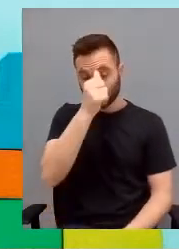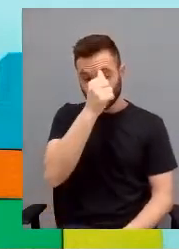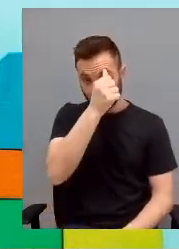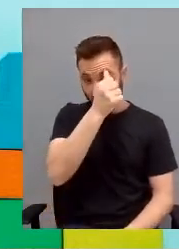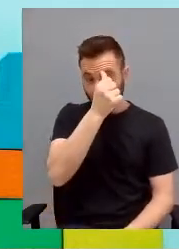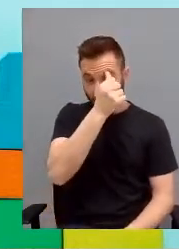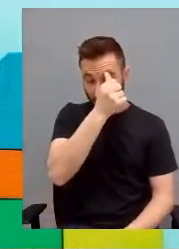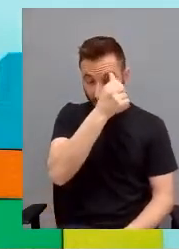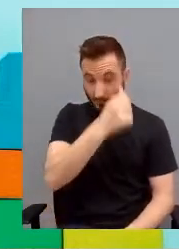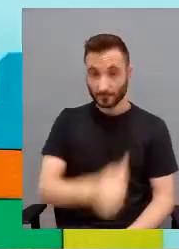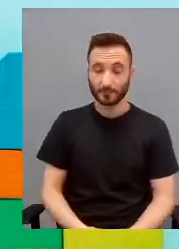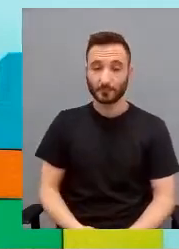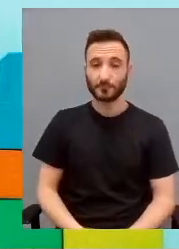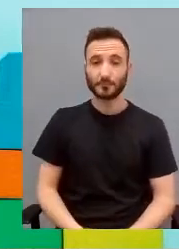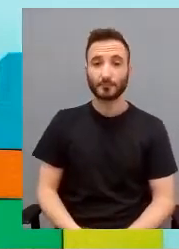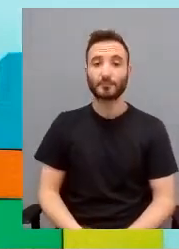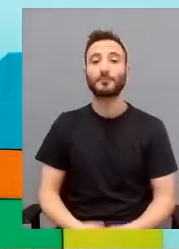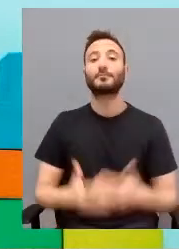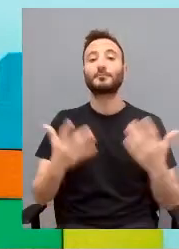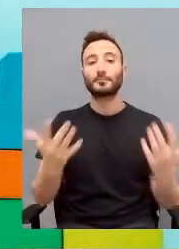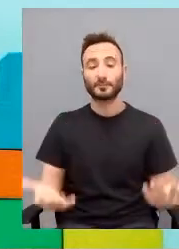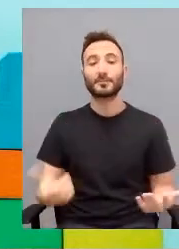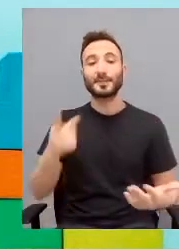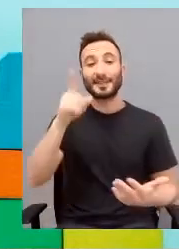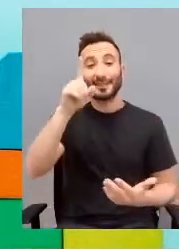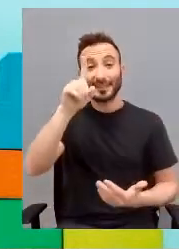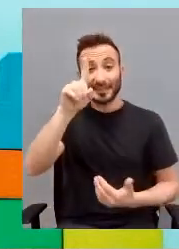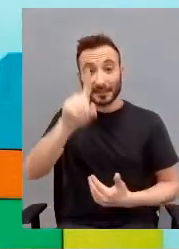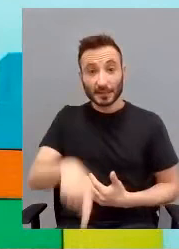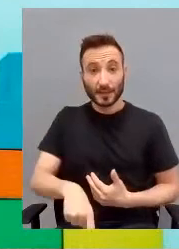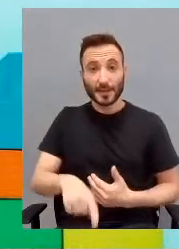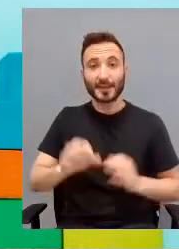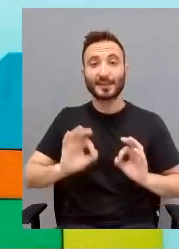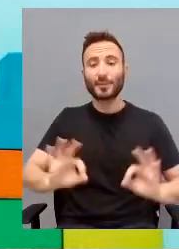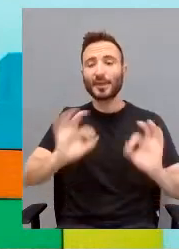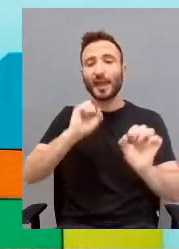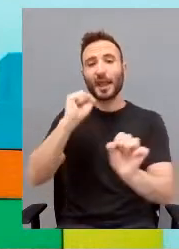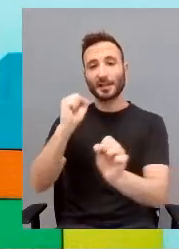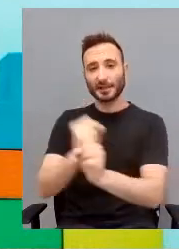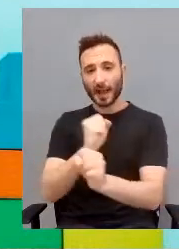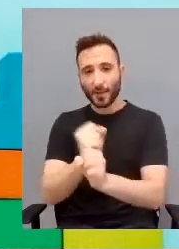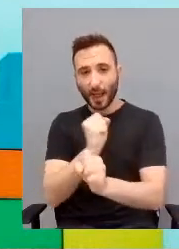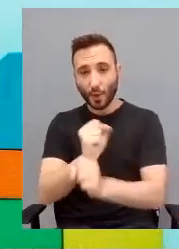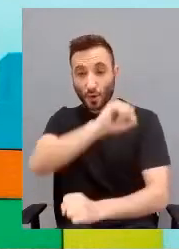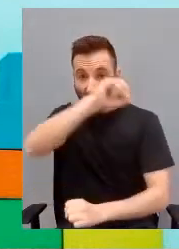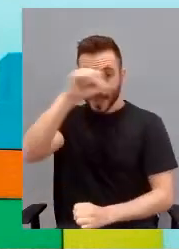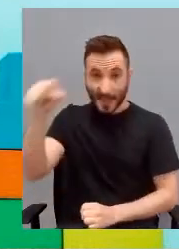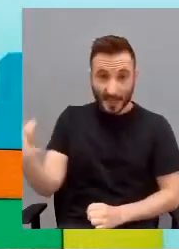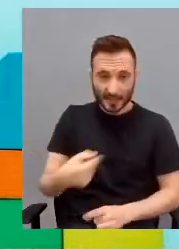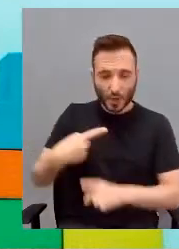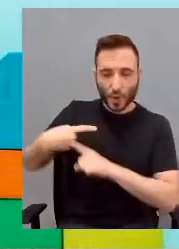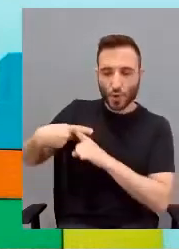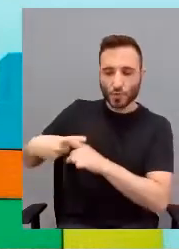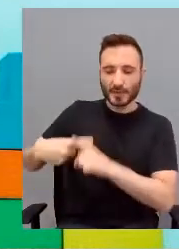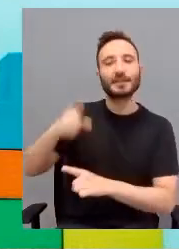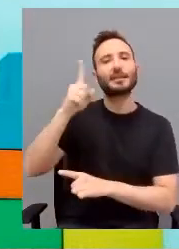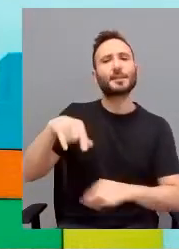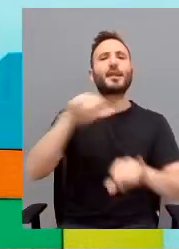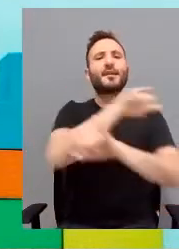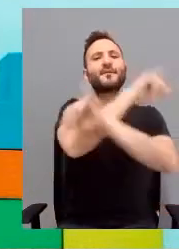quotidianità. Compartendo tanto il trabacco e il cansancio come la felicità della